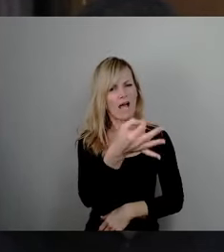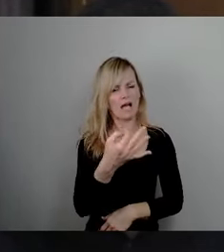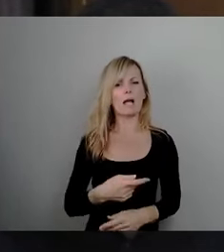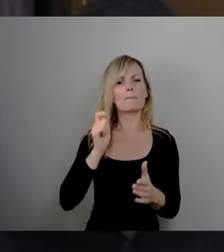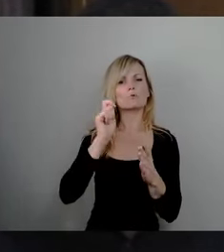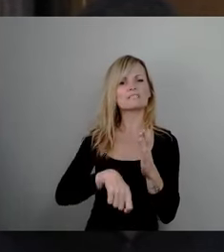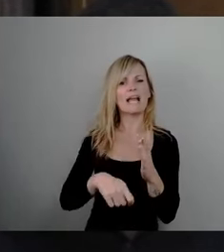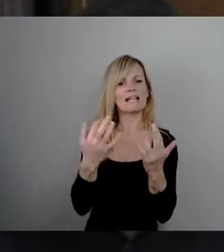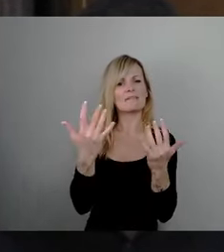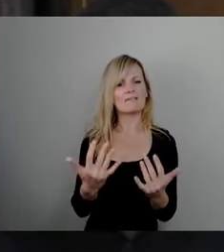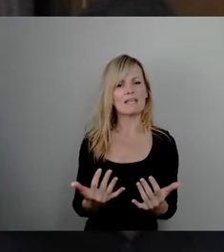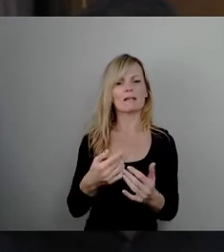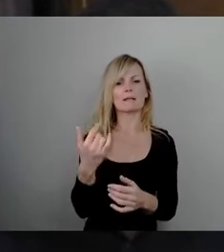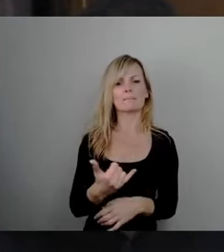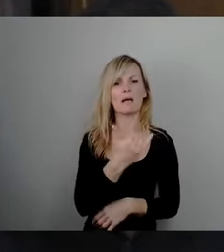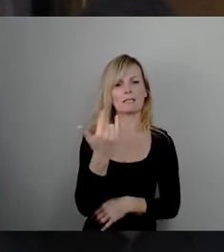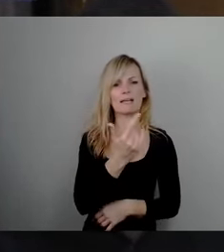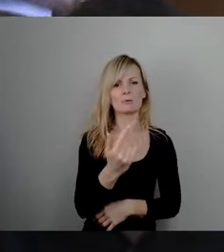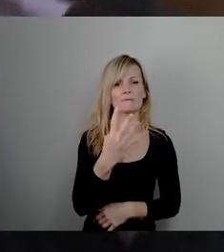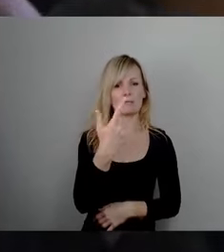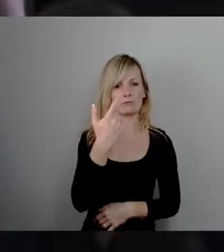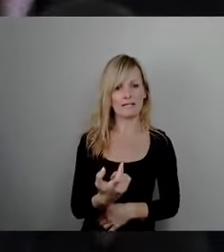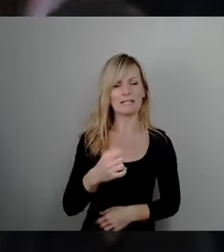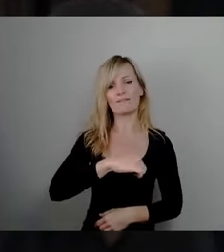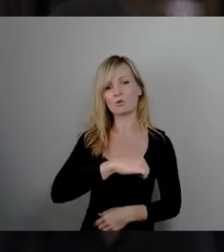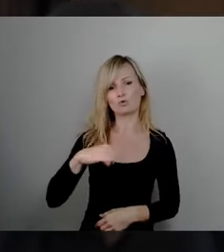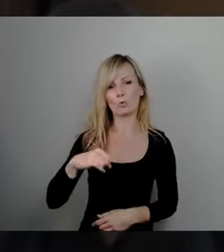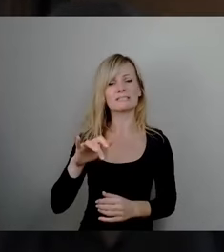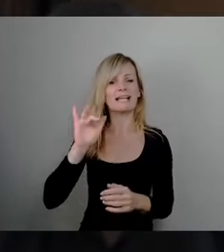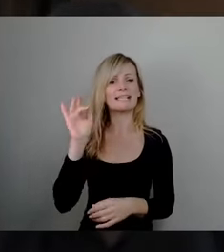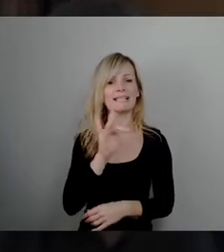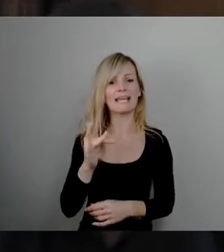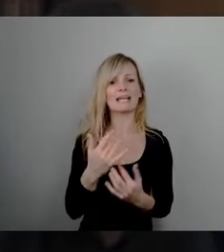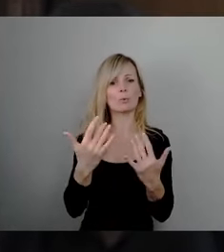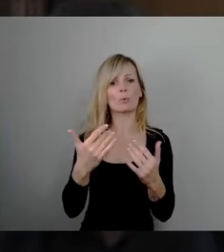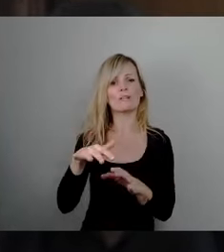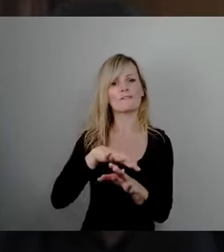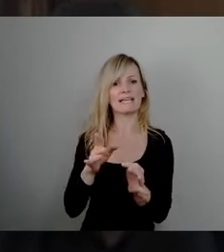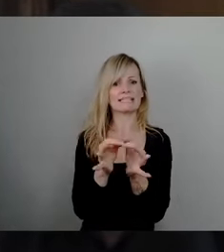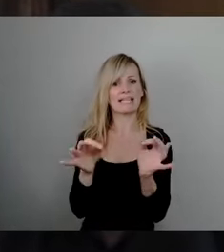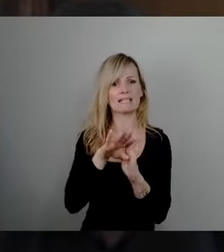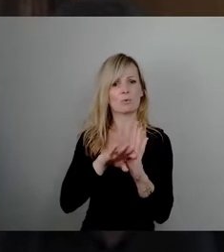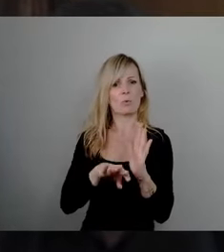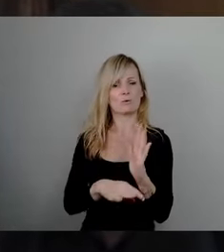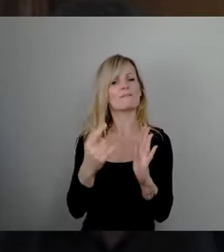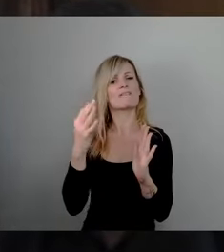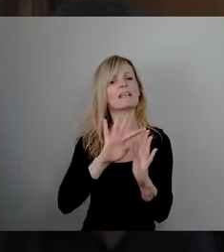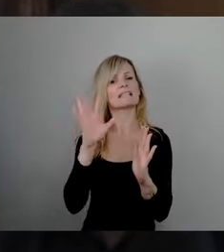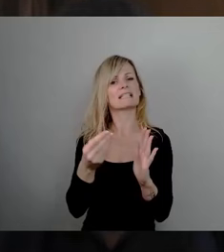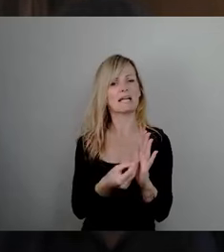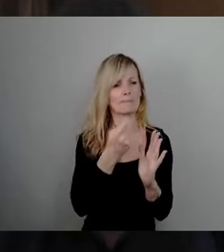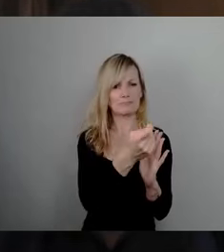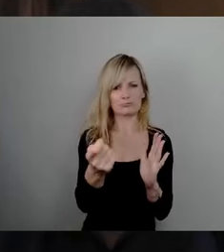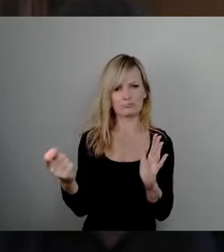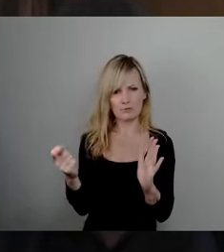wegen Verstößen gegen die Grünflächensatzung verhängt? Punkt 2. Welche Bußgeldbescheide